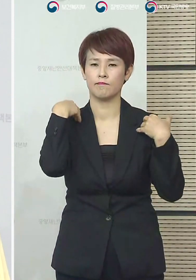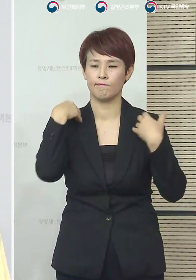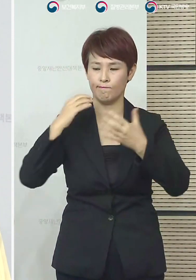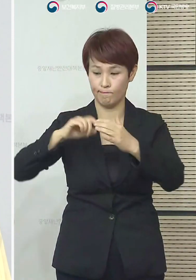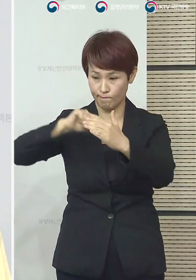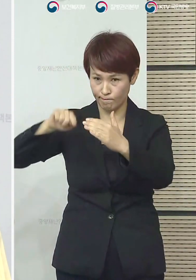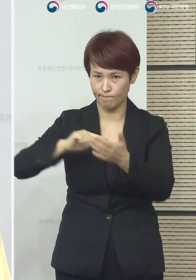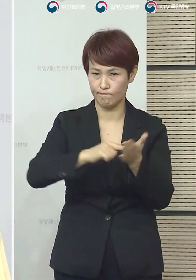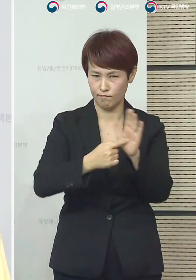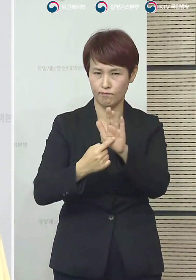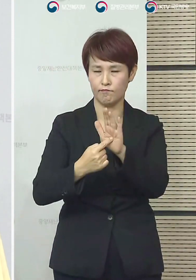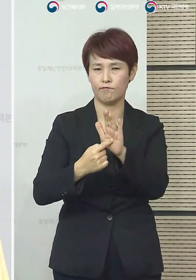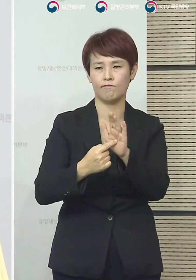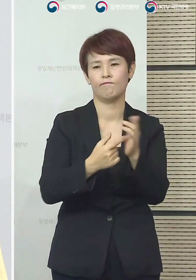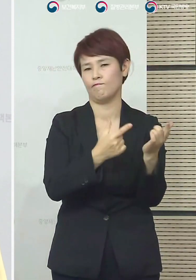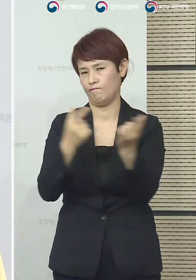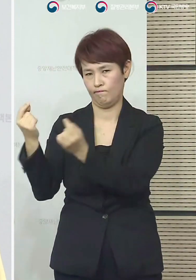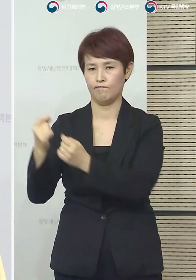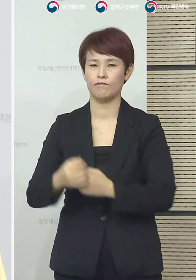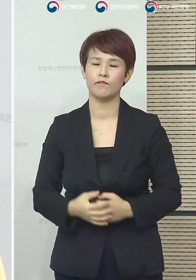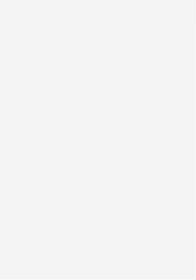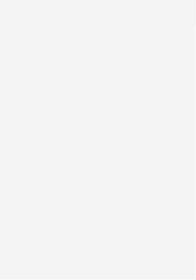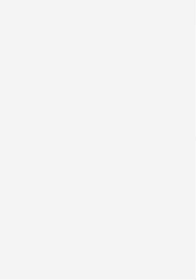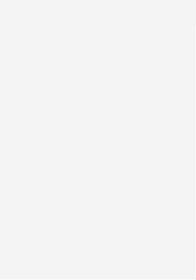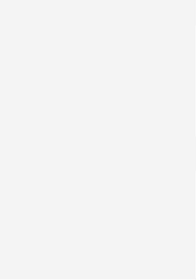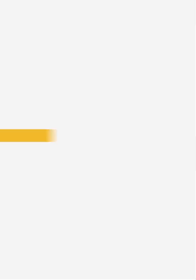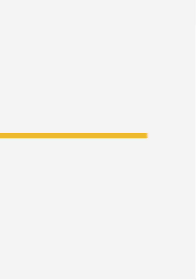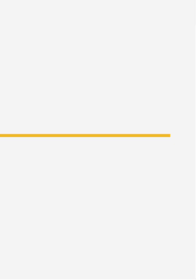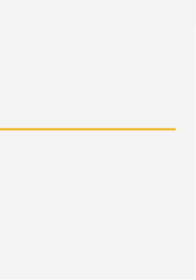원칙이라는 점을 분명하게 말씀드립니다.